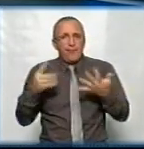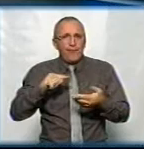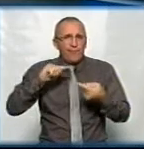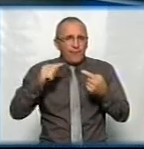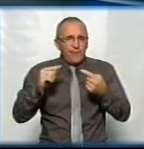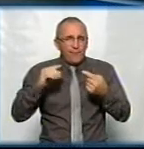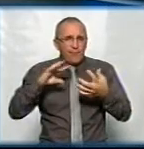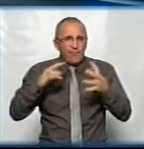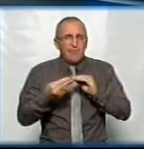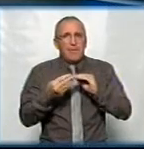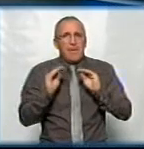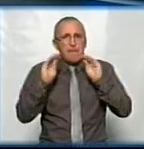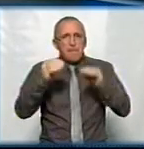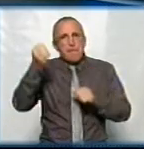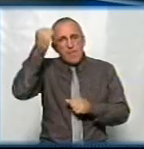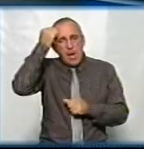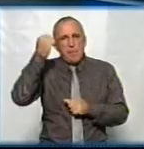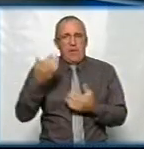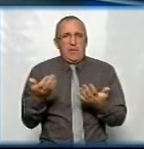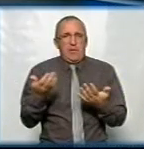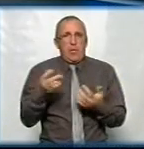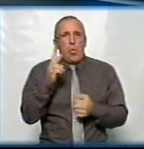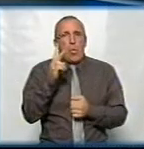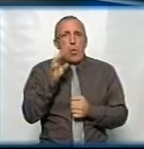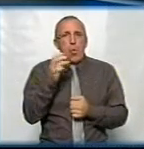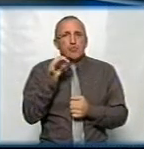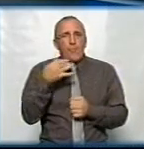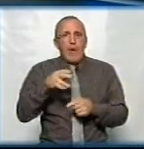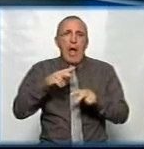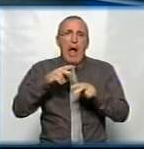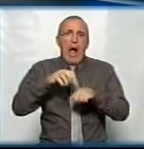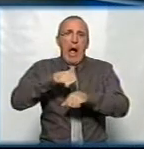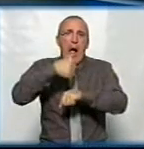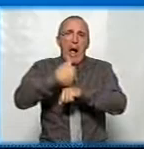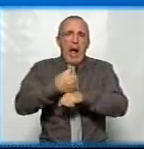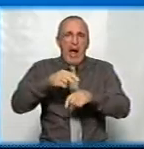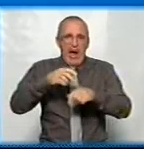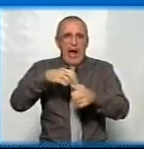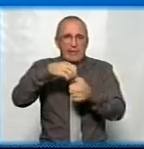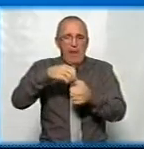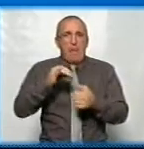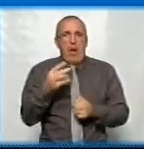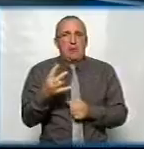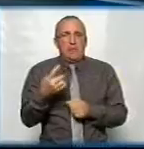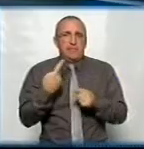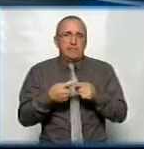'ятник, встановлений саме кошовому отаману, дійсно тому отаману. Так,